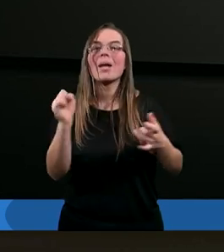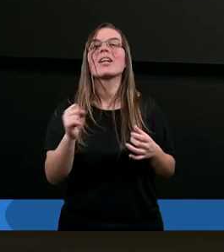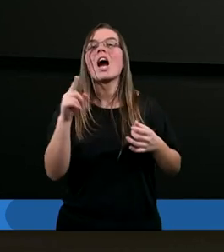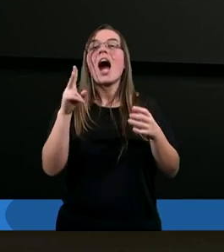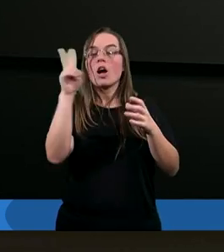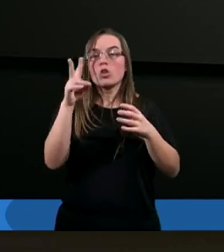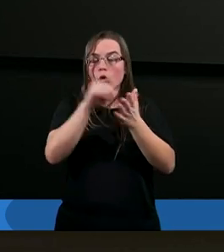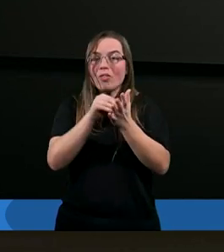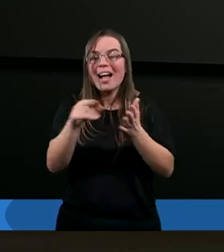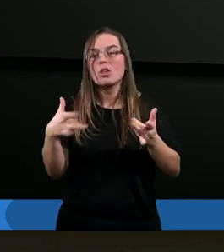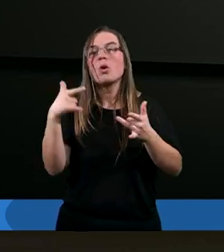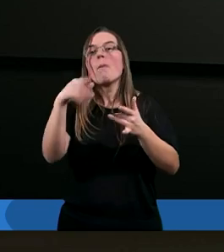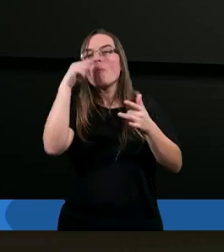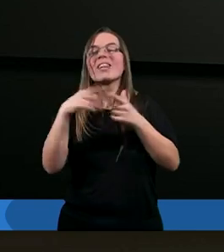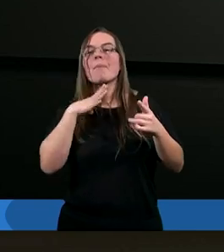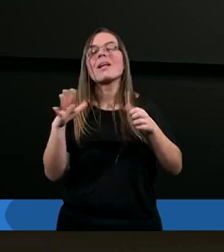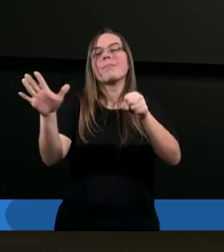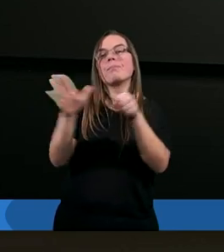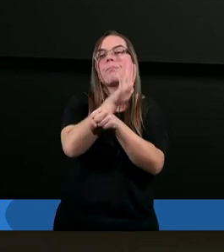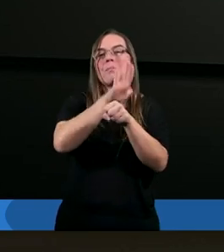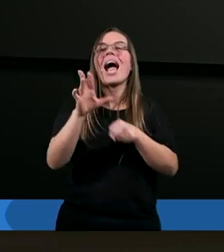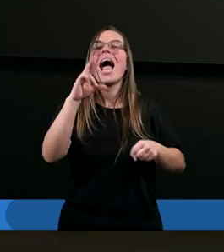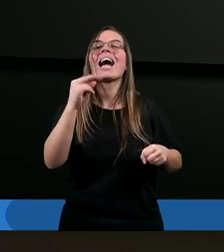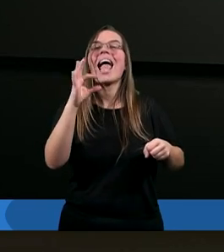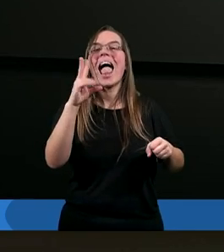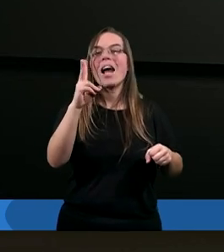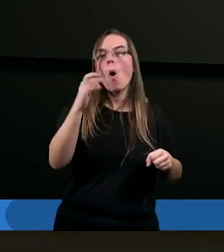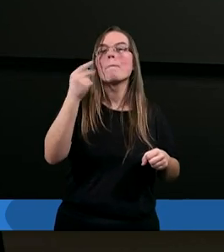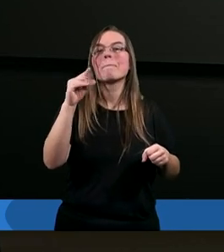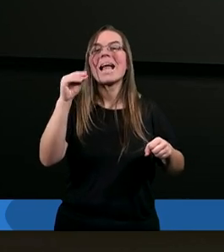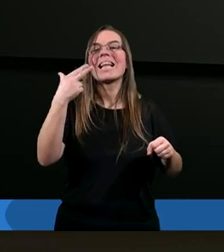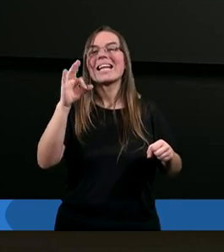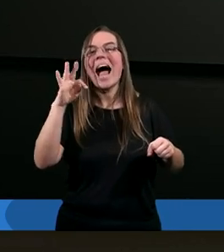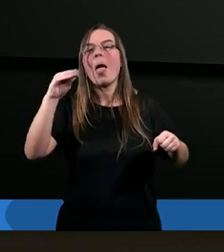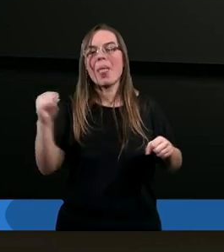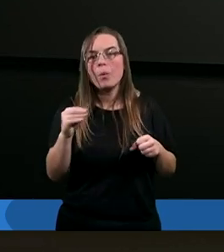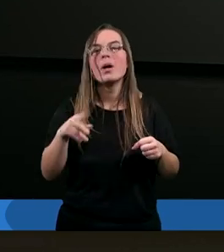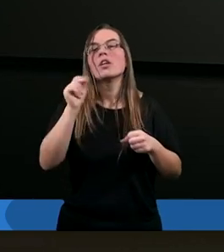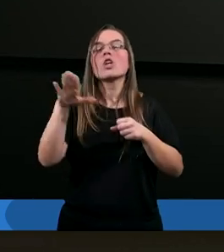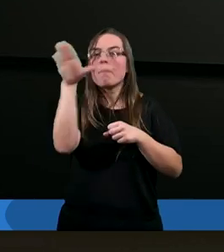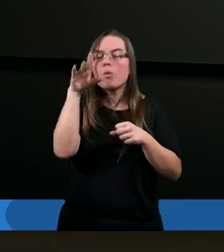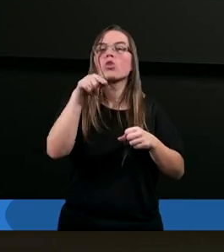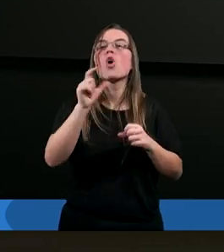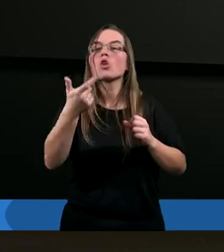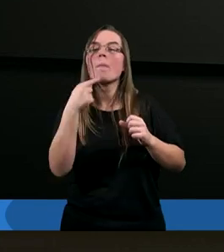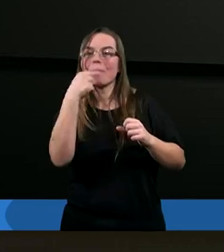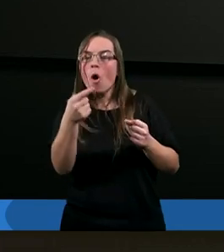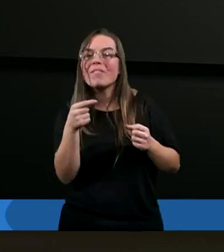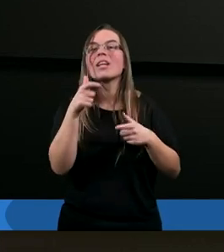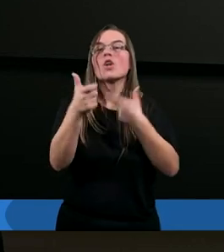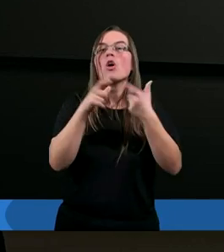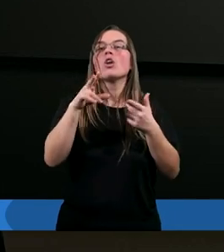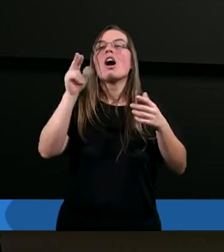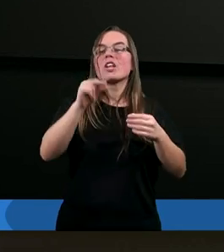powinien mieć rekompensatę. Jeżeli nie odczuło od człowieka, to od losu. I Bóg powinien o